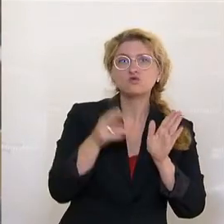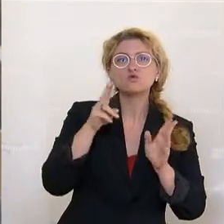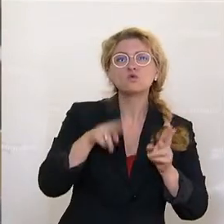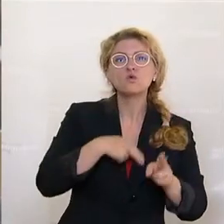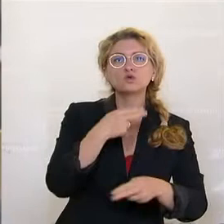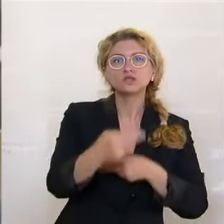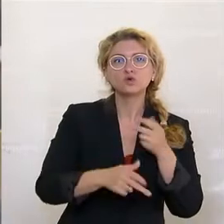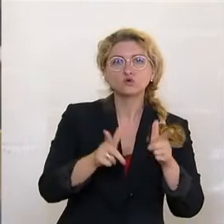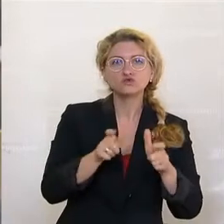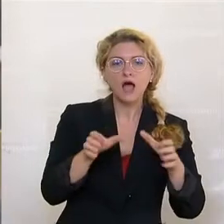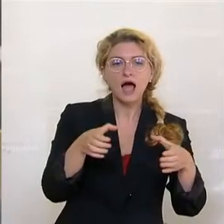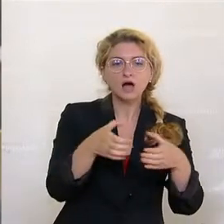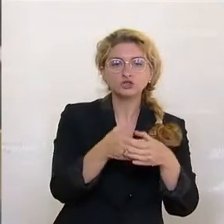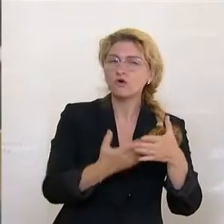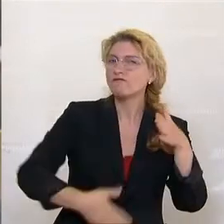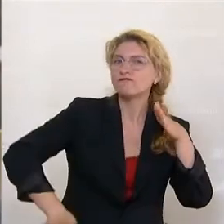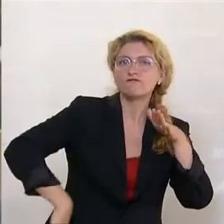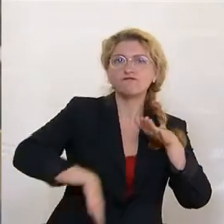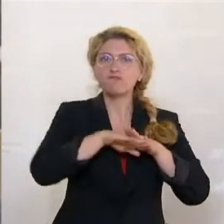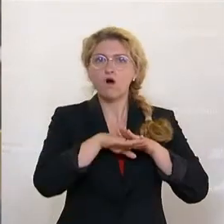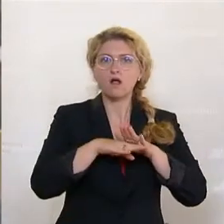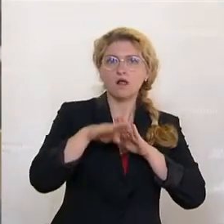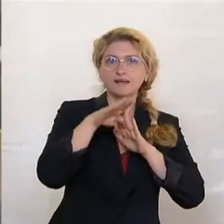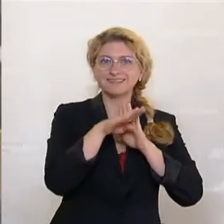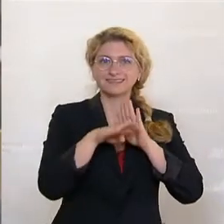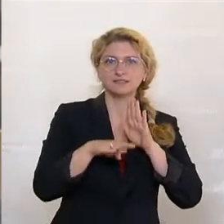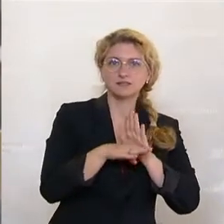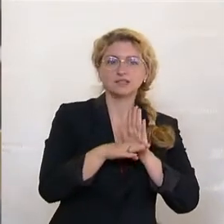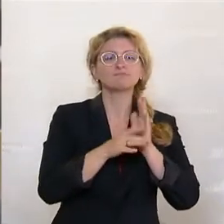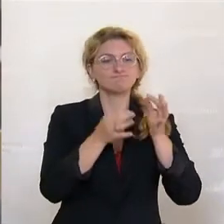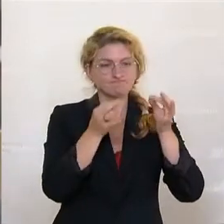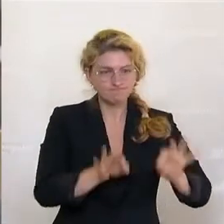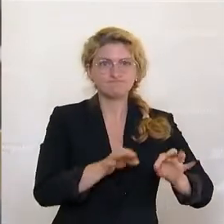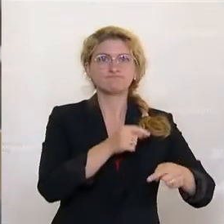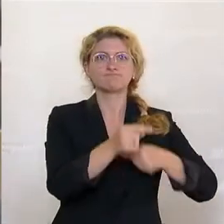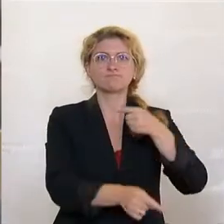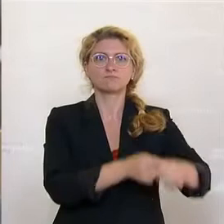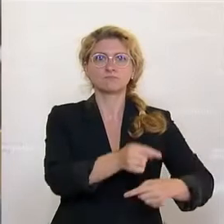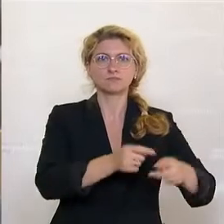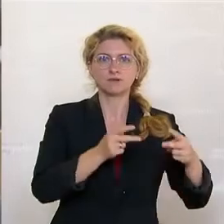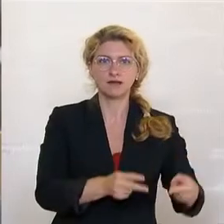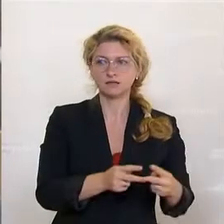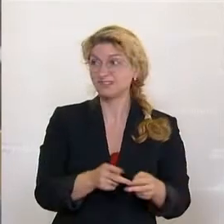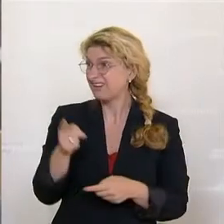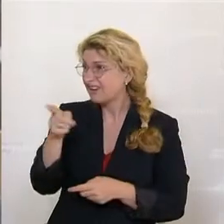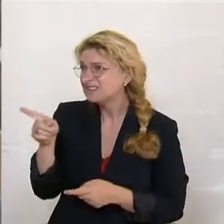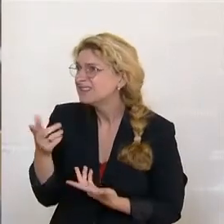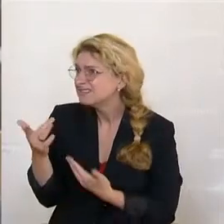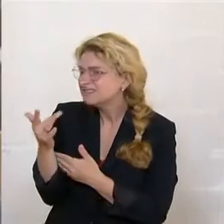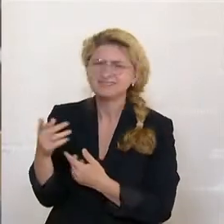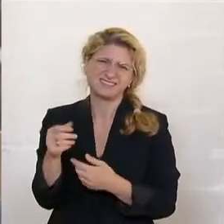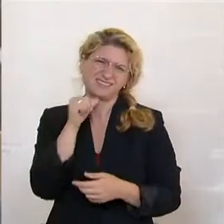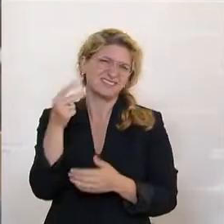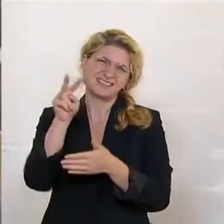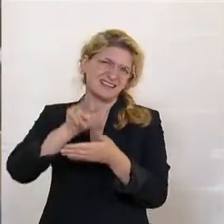zulässig. Dieser Satz steht im Erkenntnis drin, dann haben Sie es nicht gelesen. Sie leben in einem Paralleluniversum, wir wissen